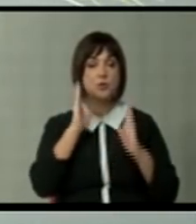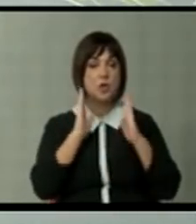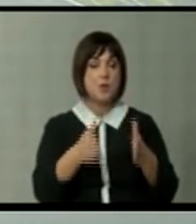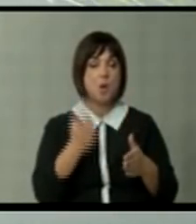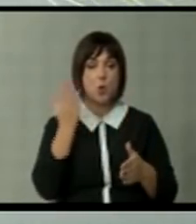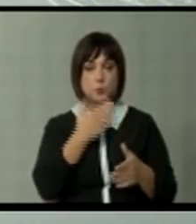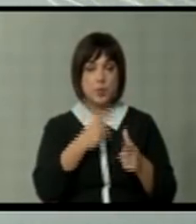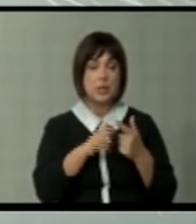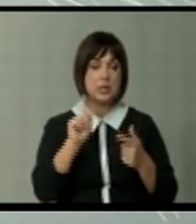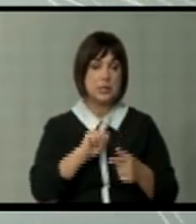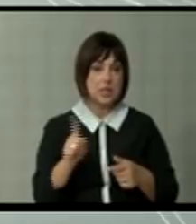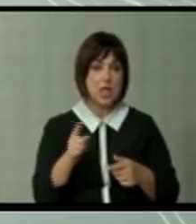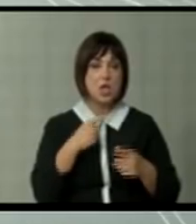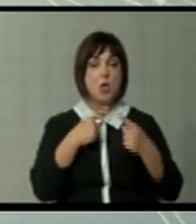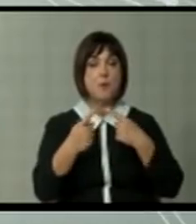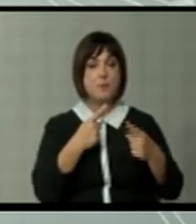ја успе, не има дуспе,